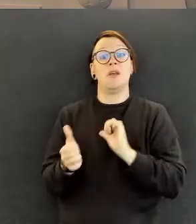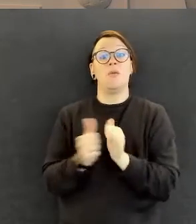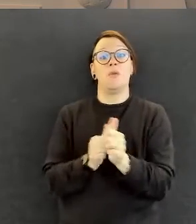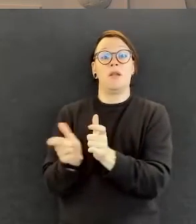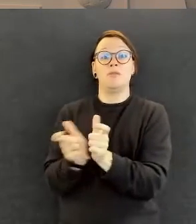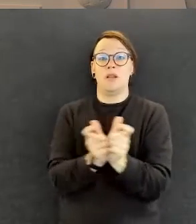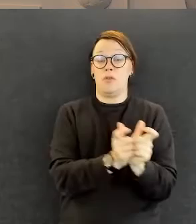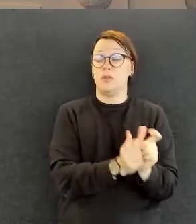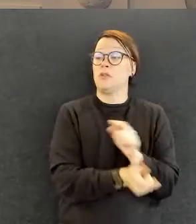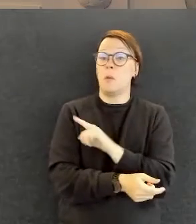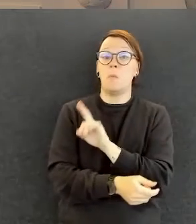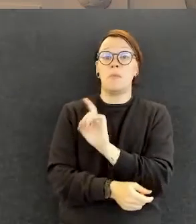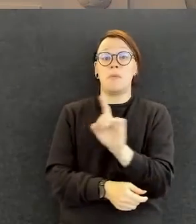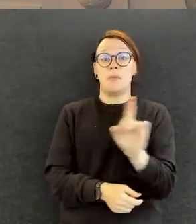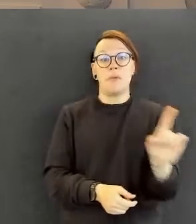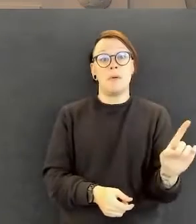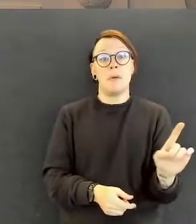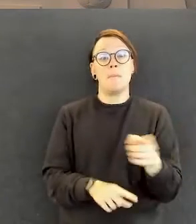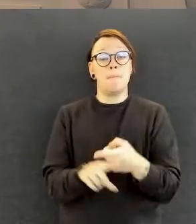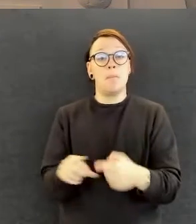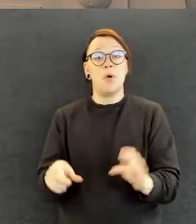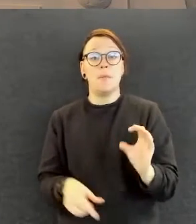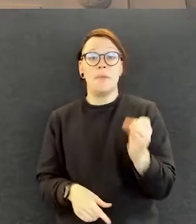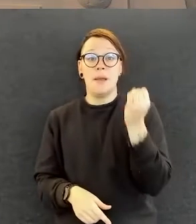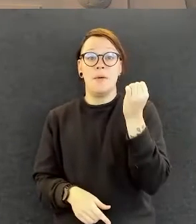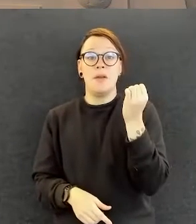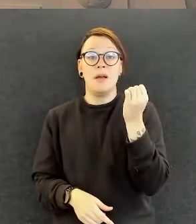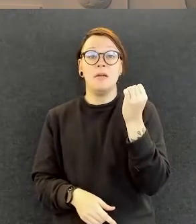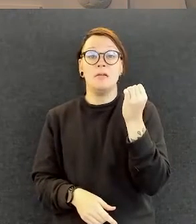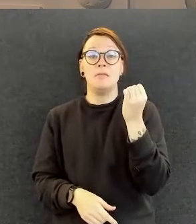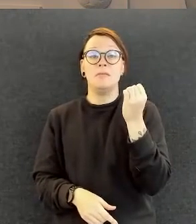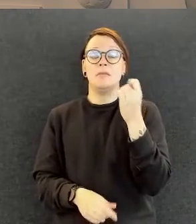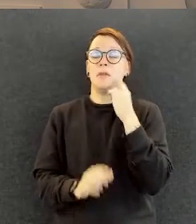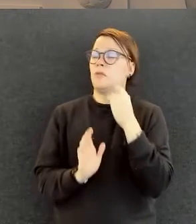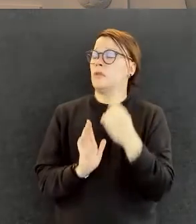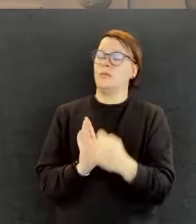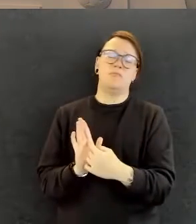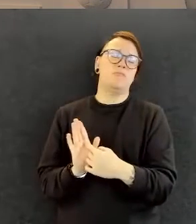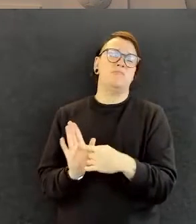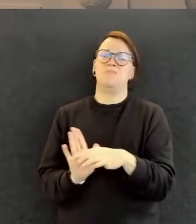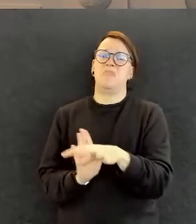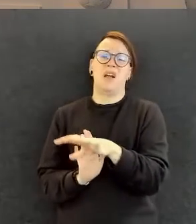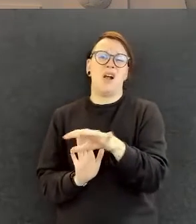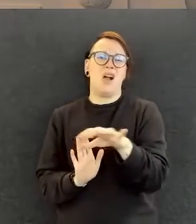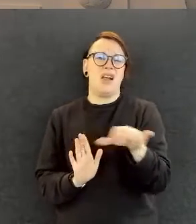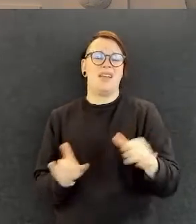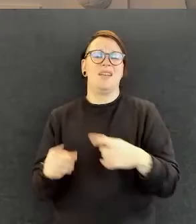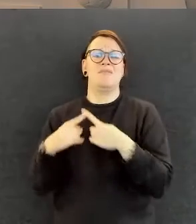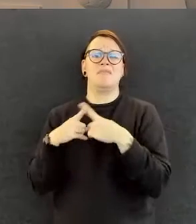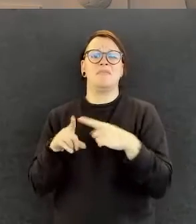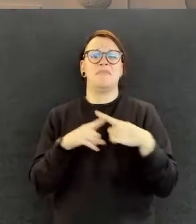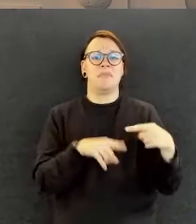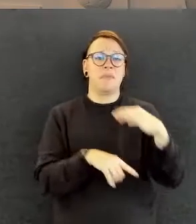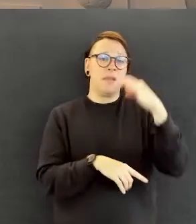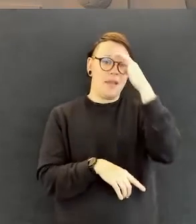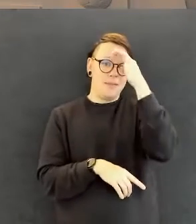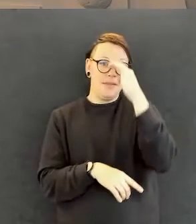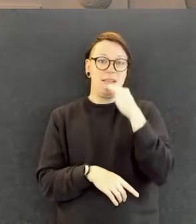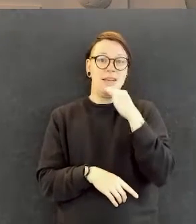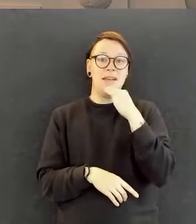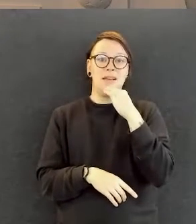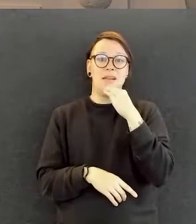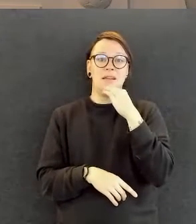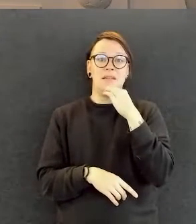ymmärtää täällä, että minkälaisia se puoli miljoonaa ihmistä on. Sillä on nimittäin kaikennäköisiä ihmisiä. Niin olisi myös aikamoinen rikkaus, että me ymmärrettäisiin täällä